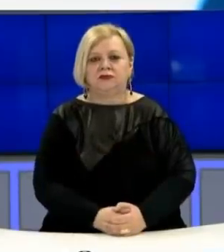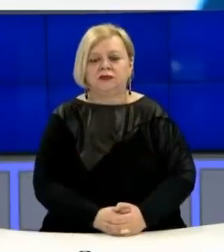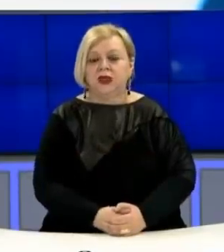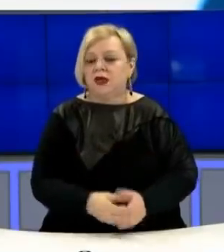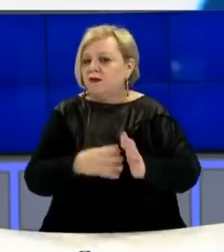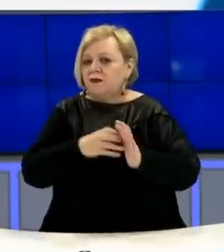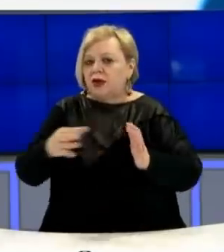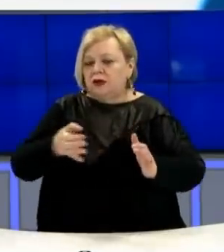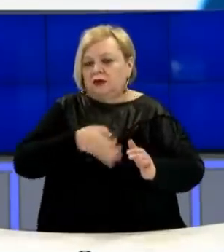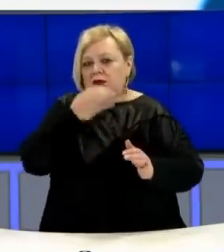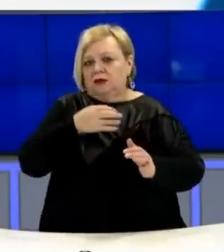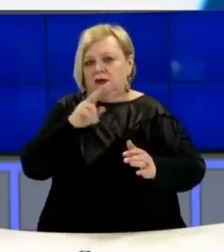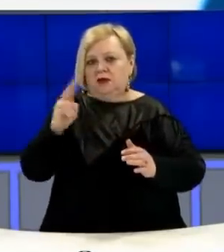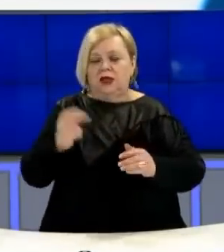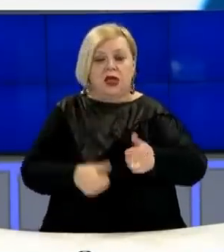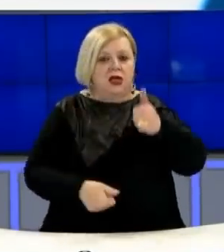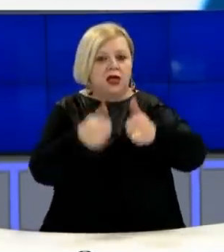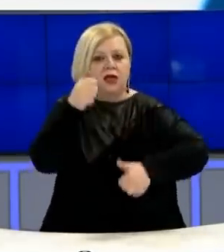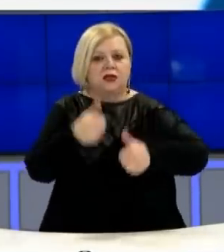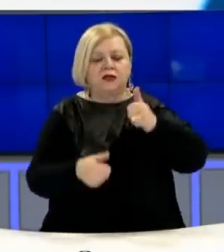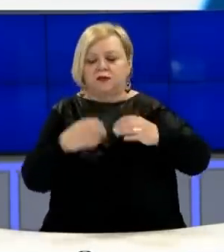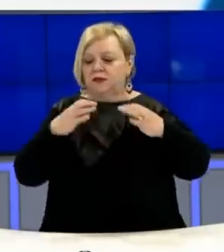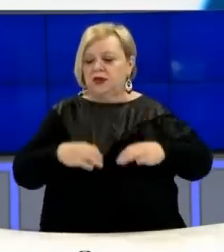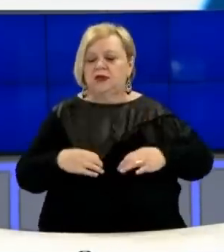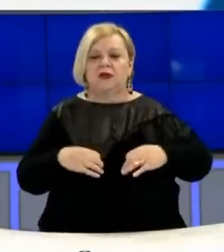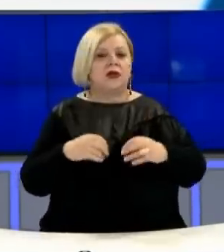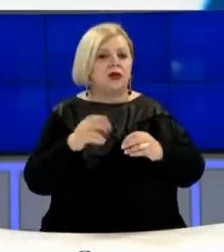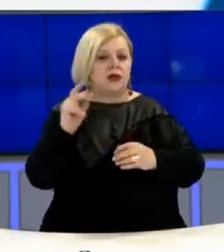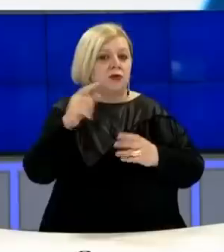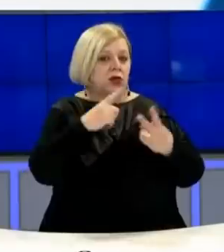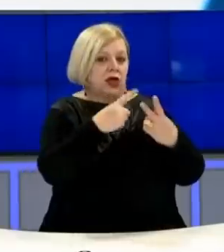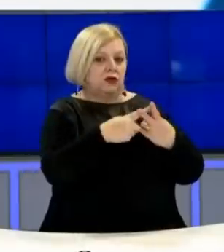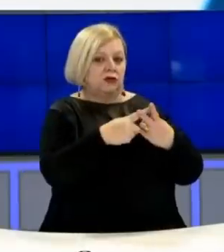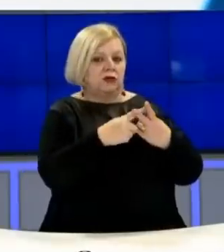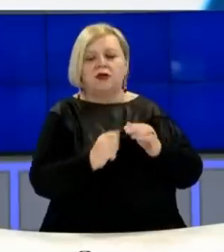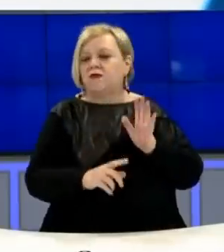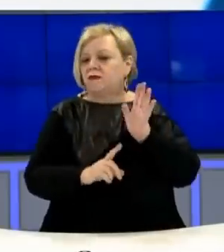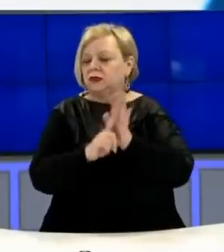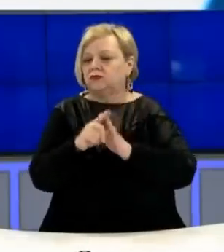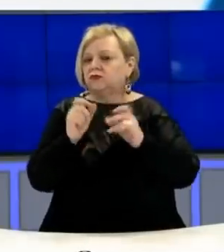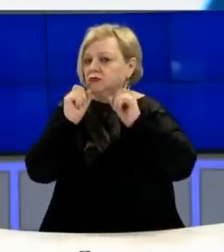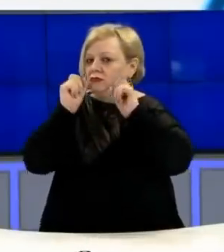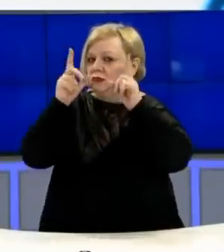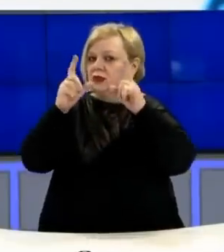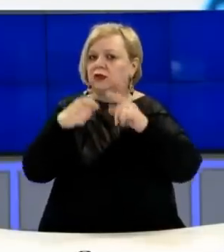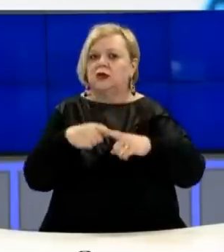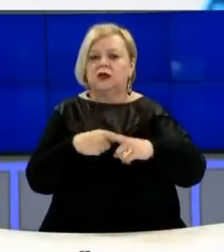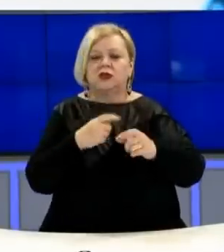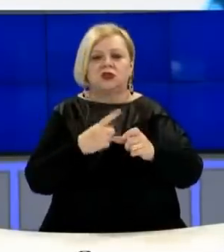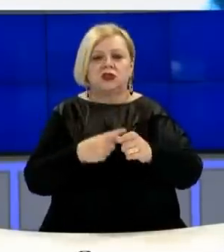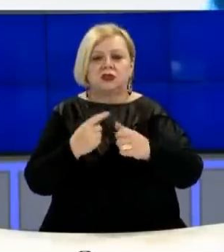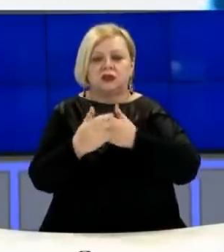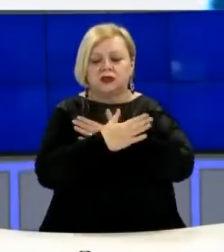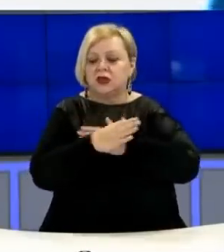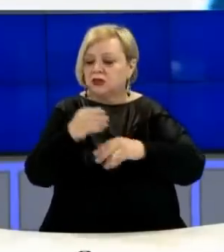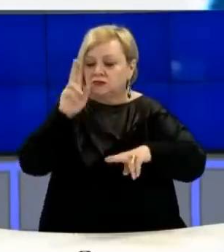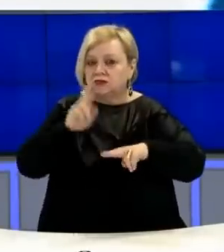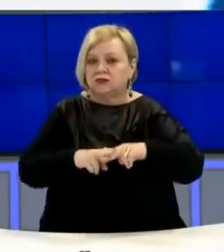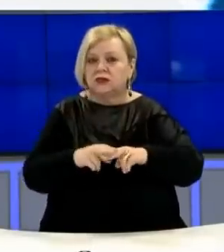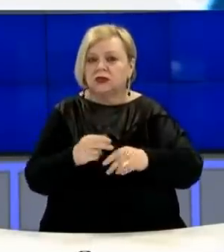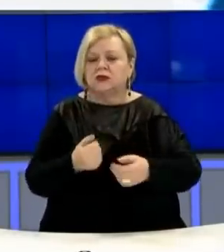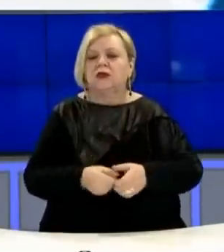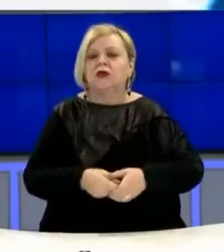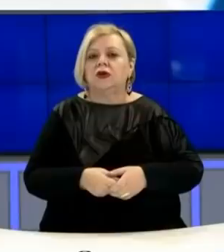Vajzëm tutje me këtë edicion, kandidati për president Ramosh Haradinaj e ka vjersuar që ditëshëm vendimin e KCZ për mos certifikim të disa